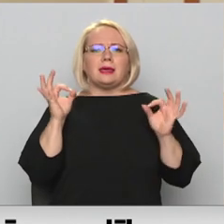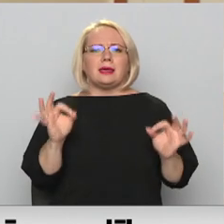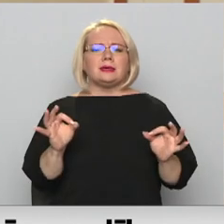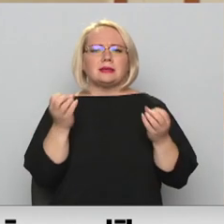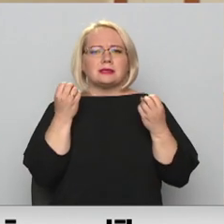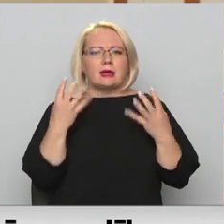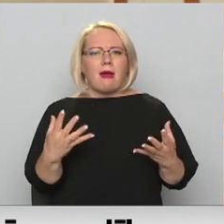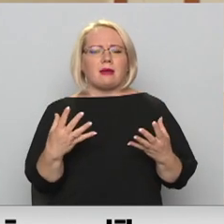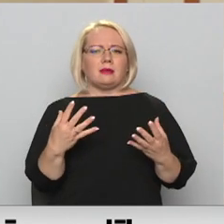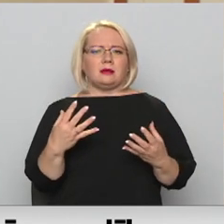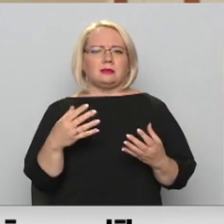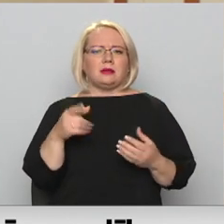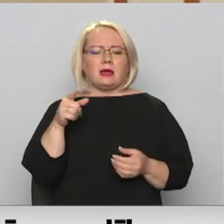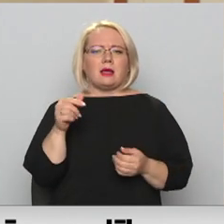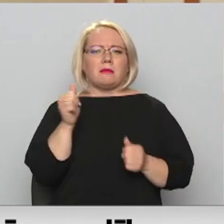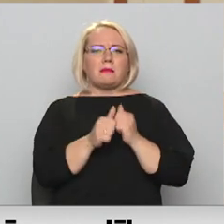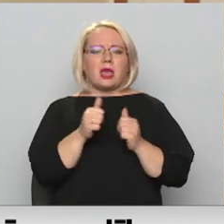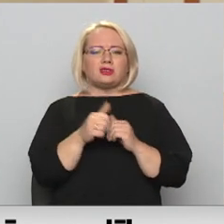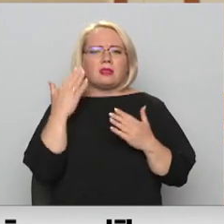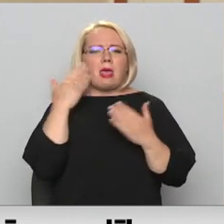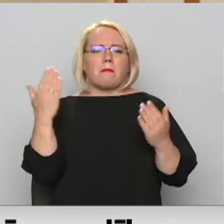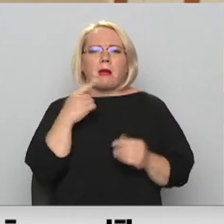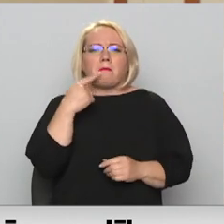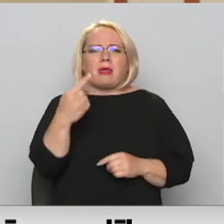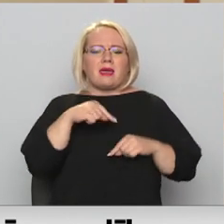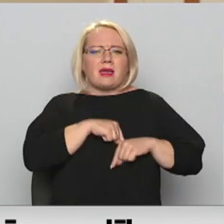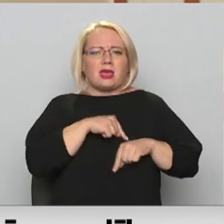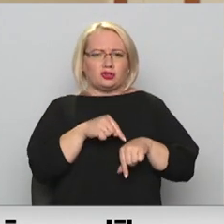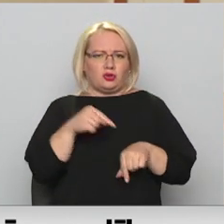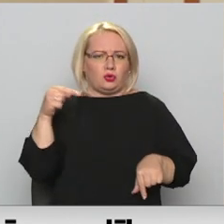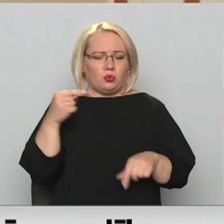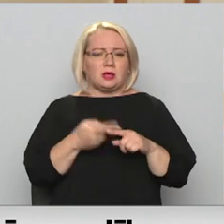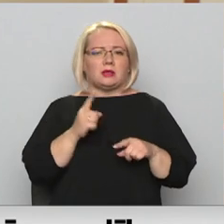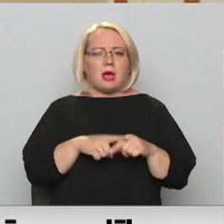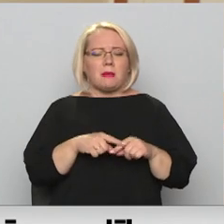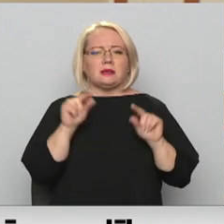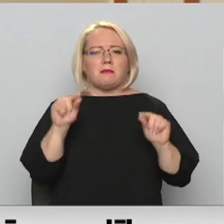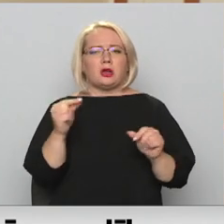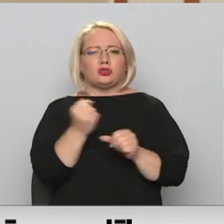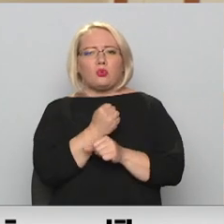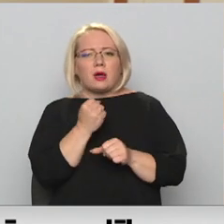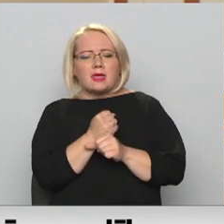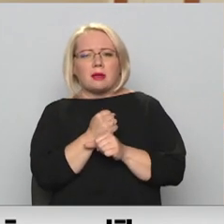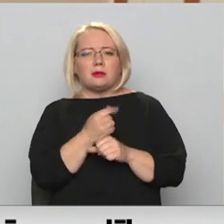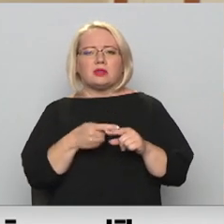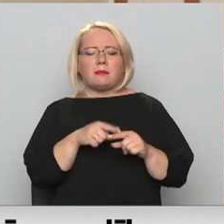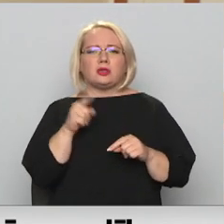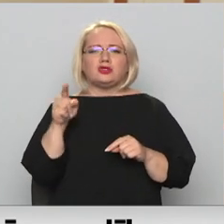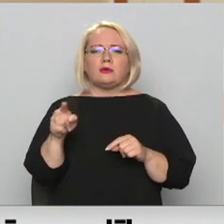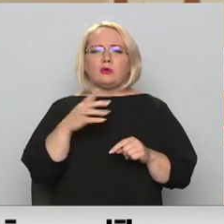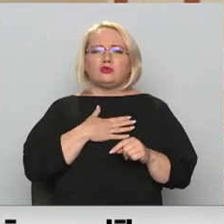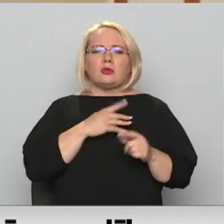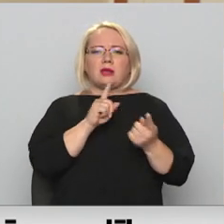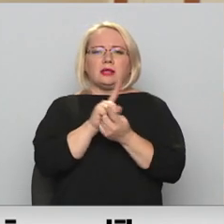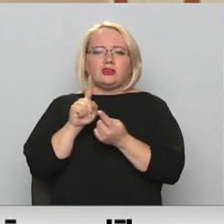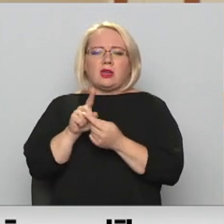skaidrs, pat viņi nespēja bieži vien pat noformulēt, kā viņi jūtas. Tāpēc arī MOT nodarbības pat tajā online vidē bija ļoti svētīgas, jo mēs bieži